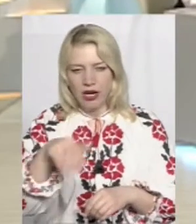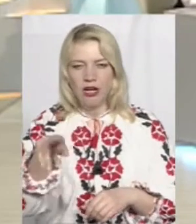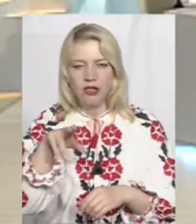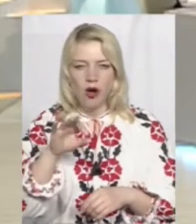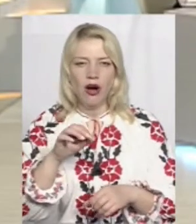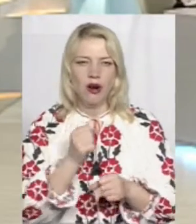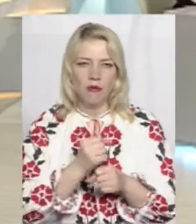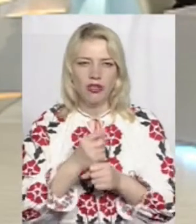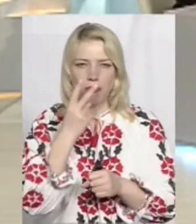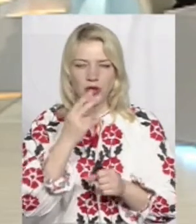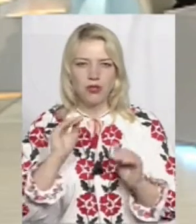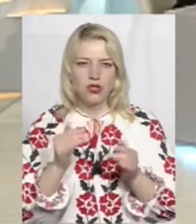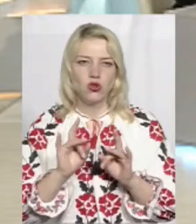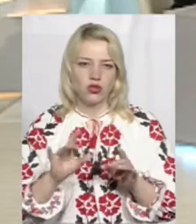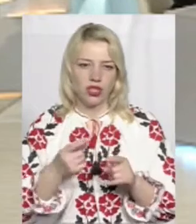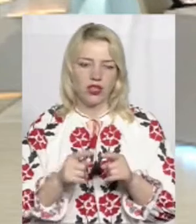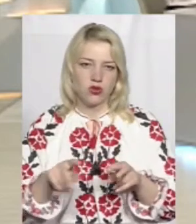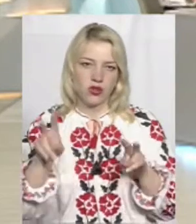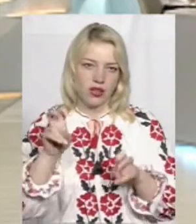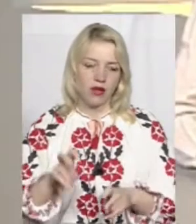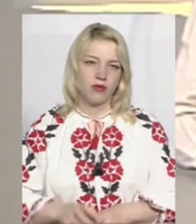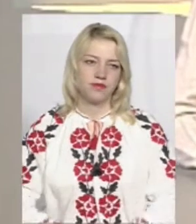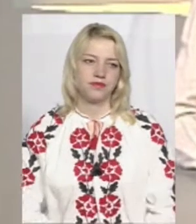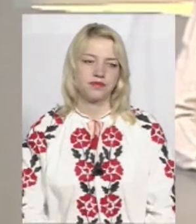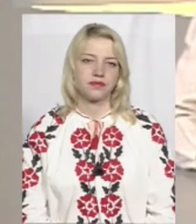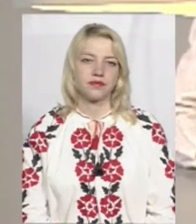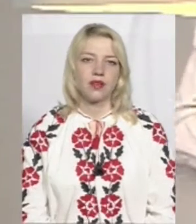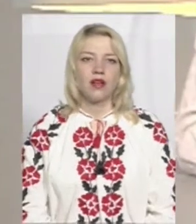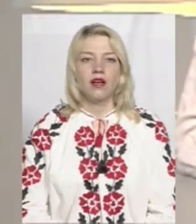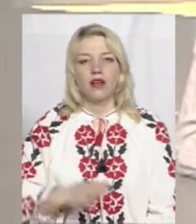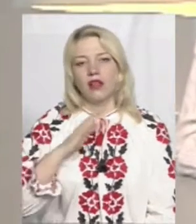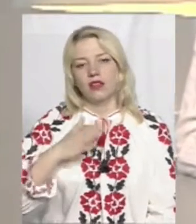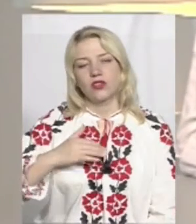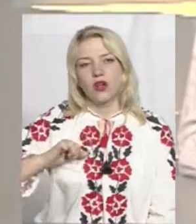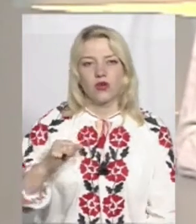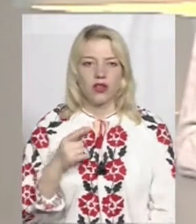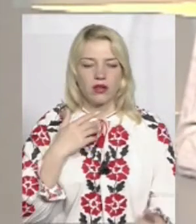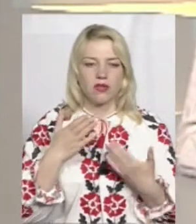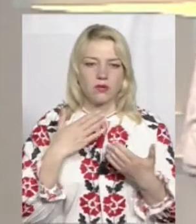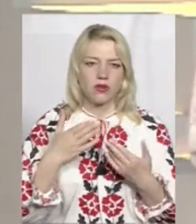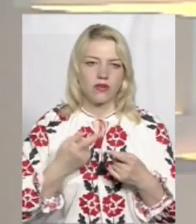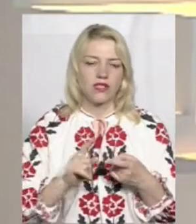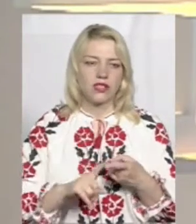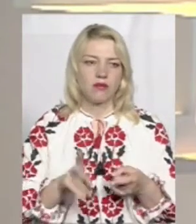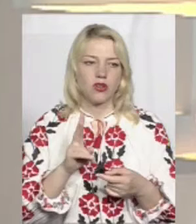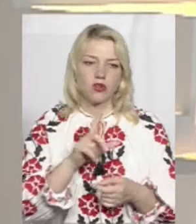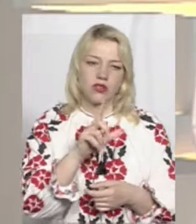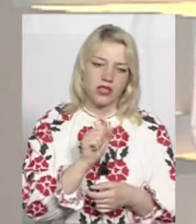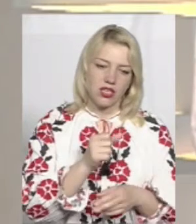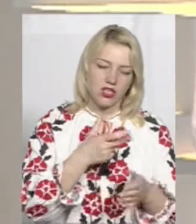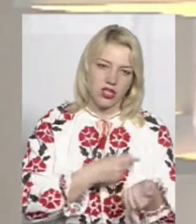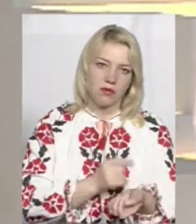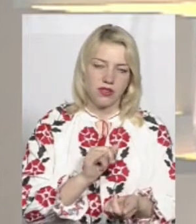перезупиню, ми подивимо сюжет саме на цю тему і продовжимо розмову. Моя колега Леся Боровець поспілкувалася із тими, хто за